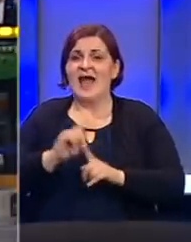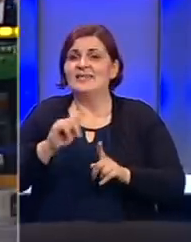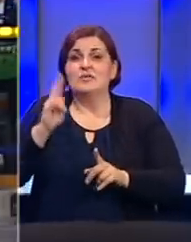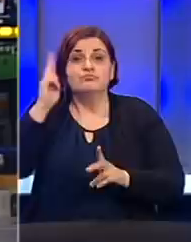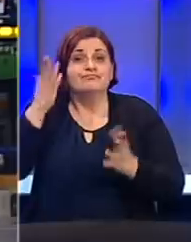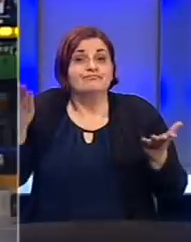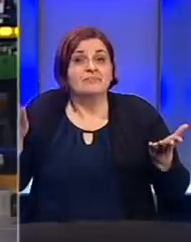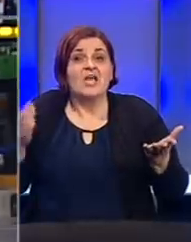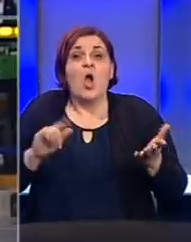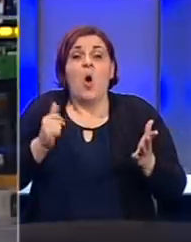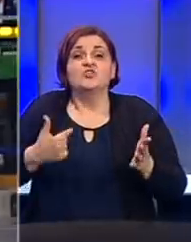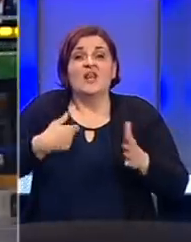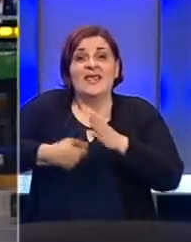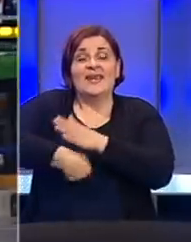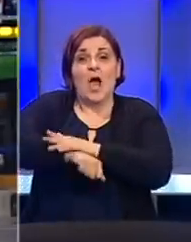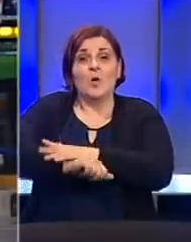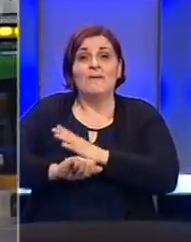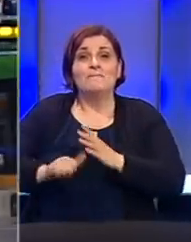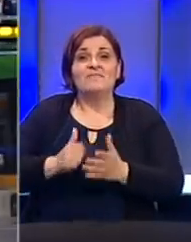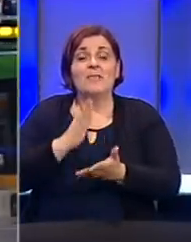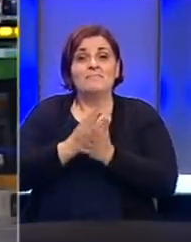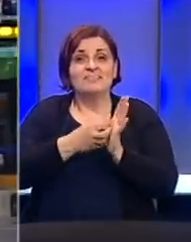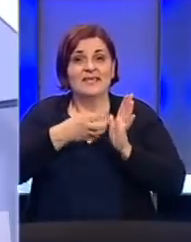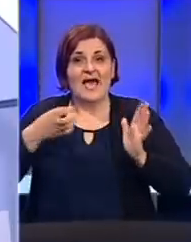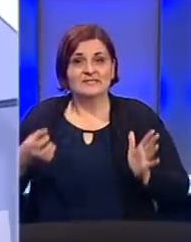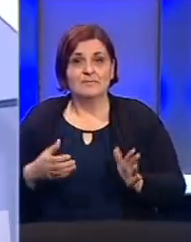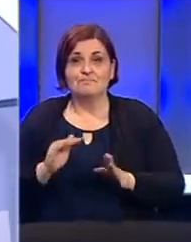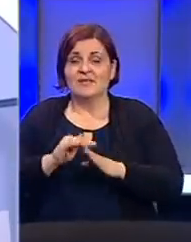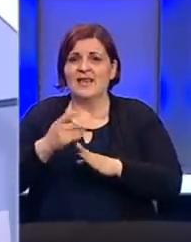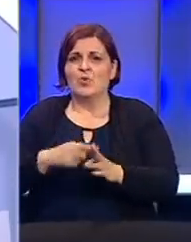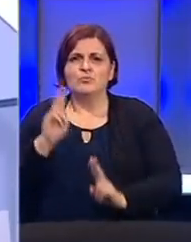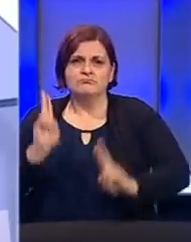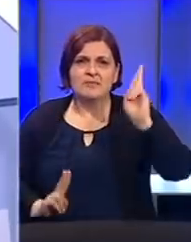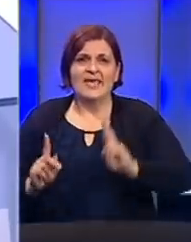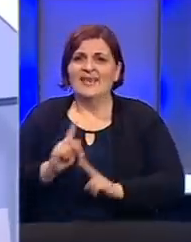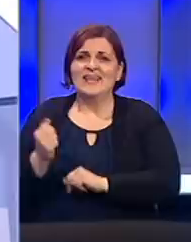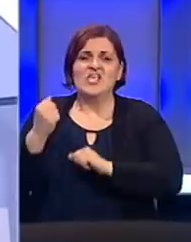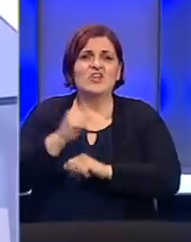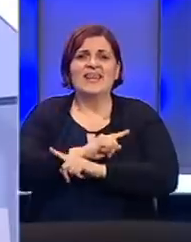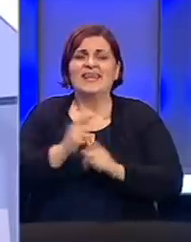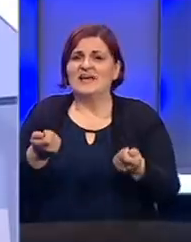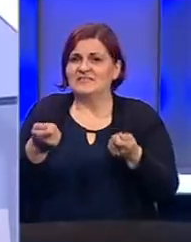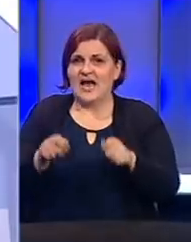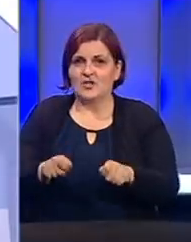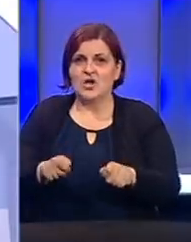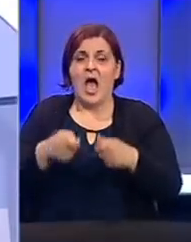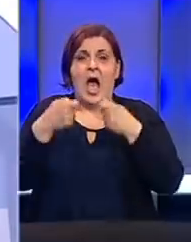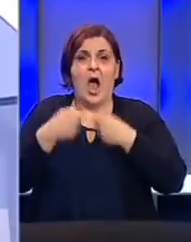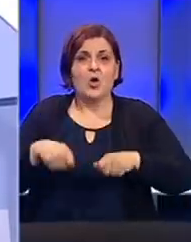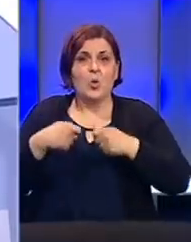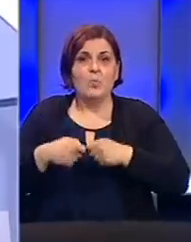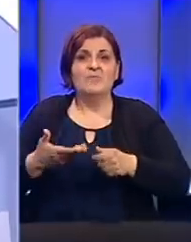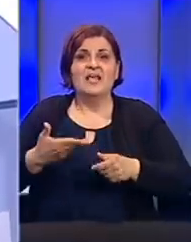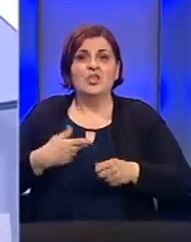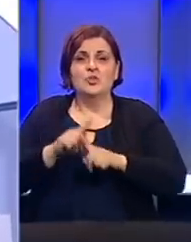ali još nije poznato hoće li naše nogometno prvenstvo biti nastavljeno. Nakon duge rasprave nije donesen nikakav zaključak, a